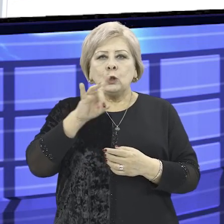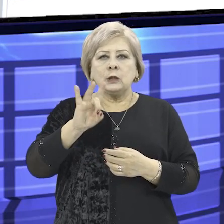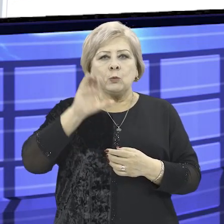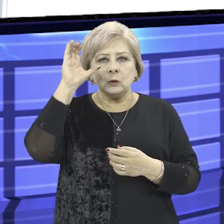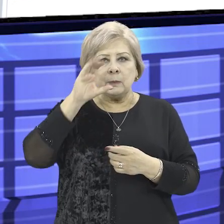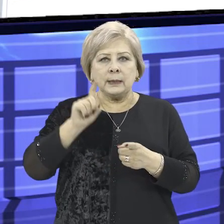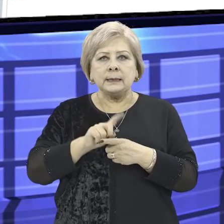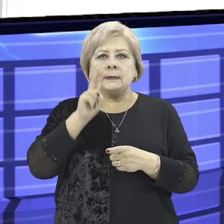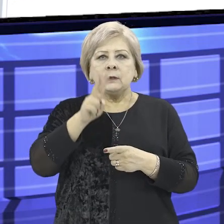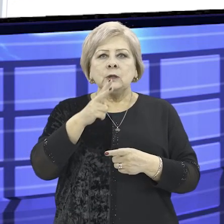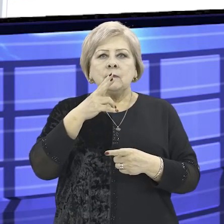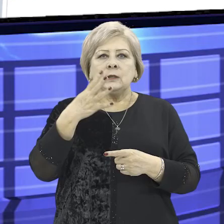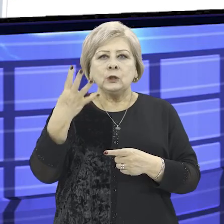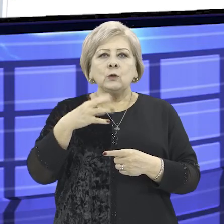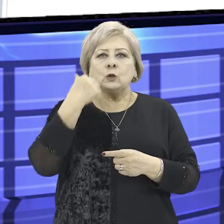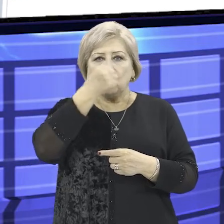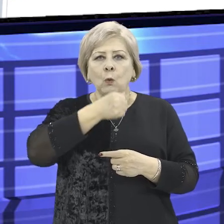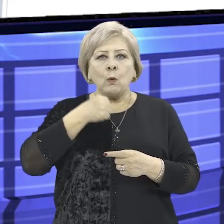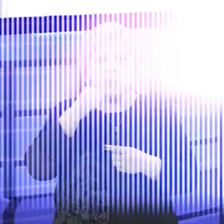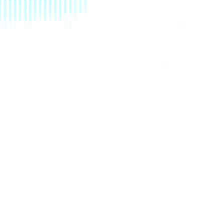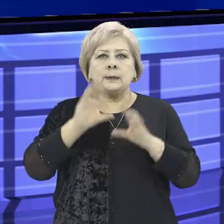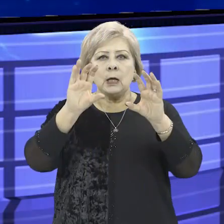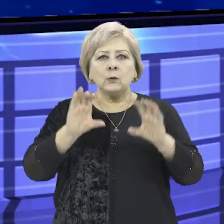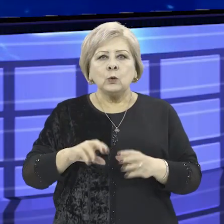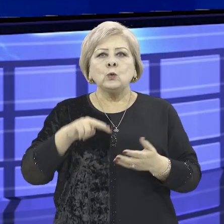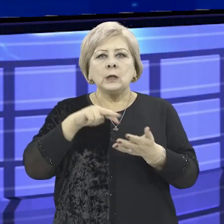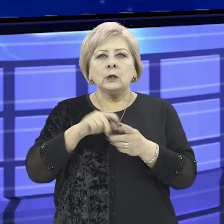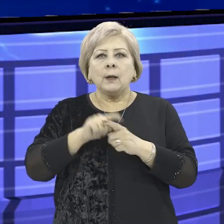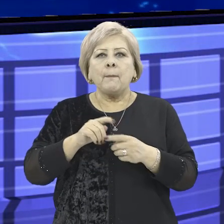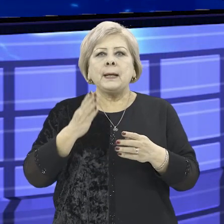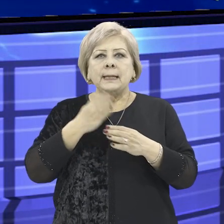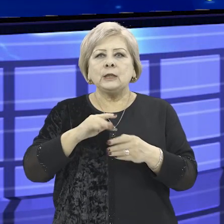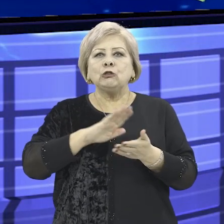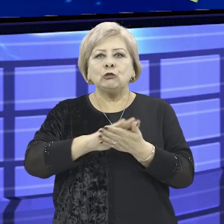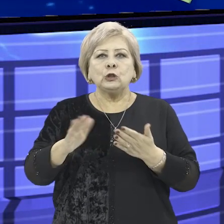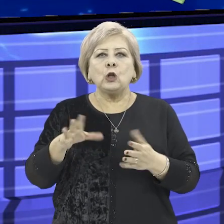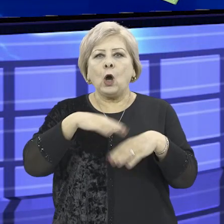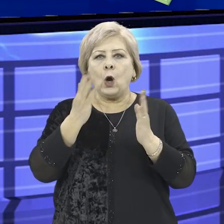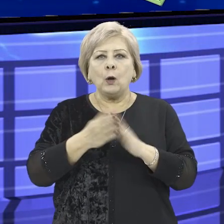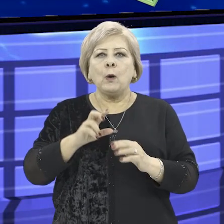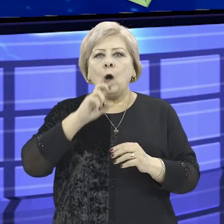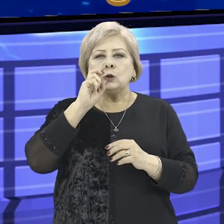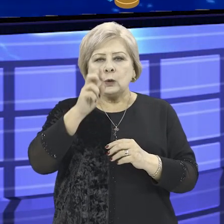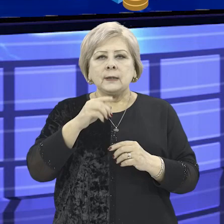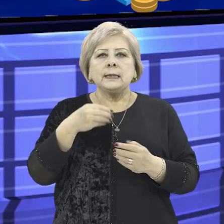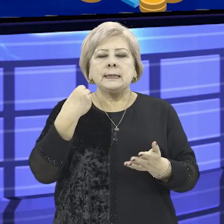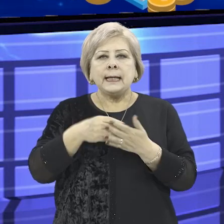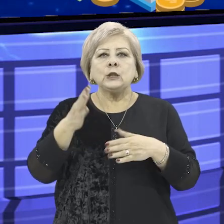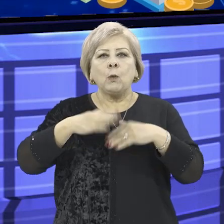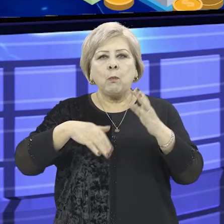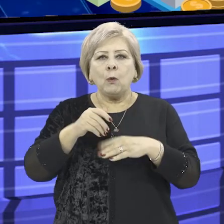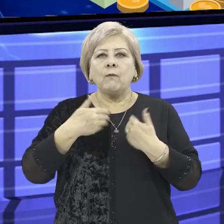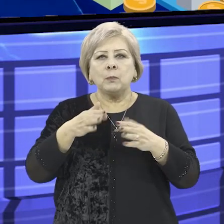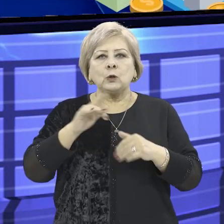бюджет Республики Узбекистан на 2024 год. Законом установлен предельный чистый объем государственных ценных бумаг,